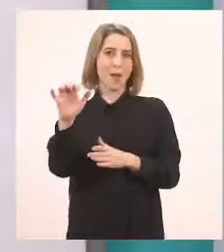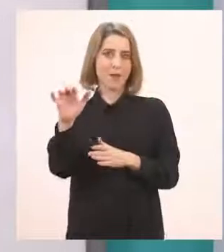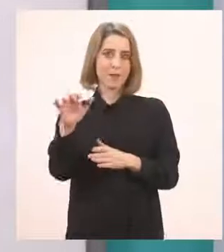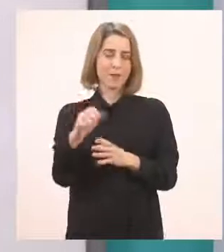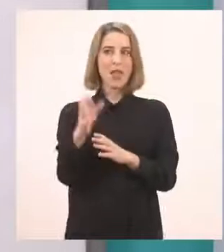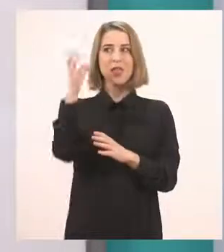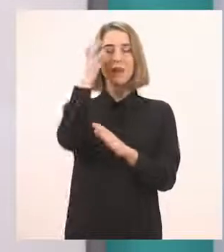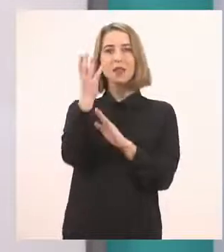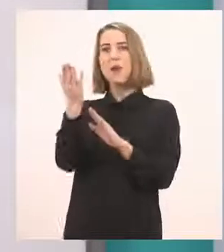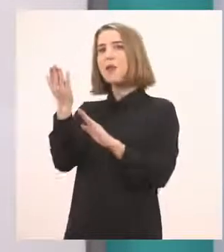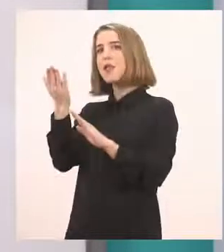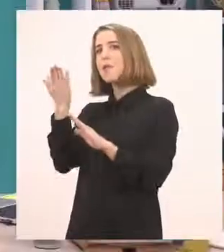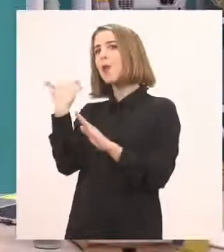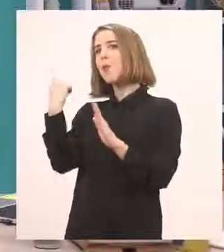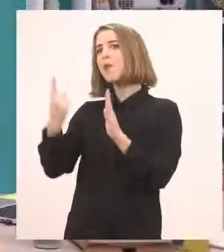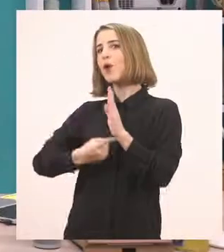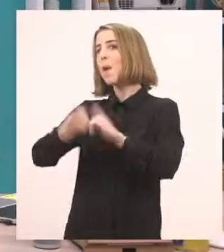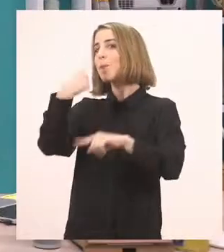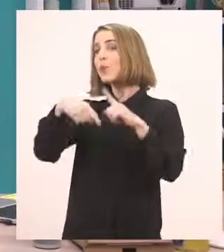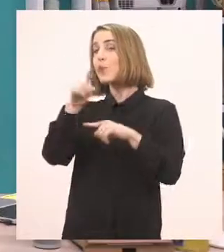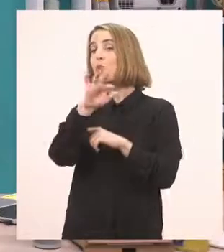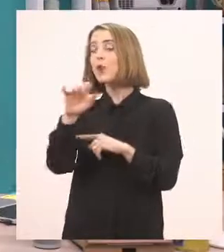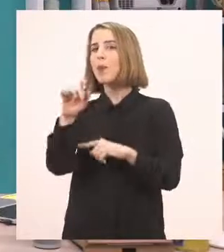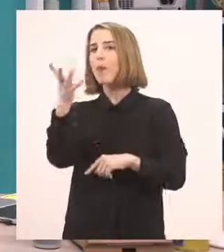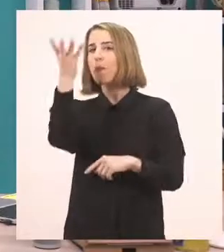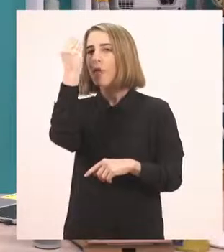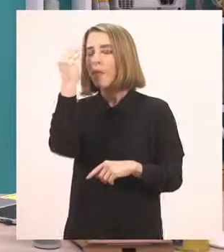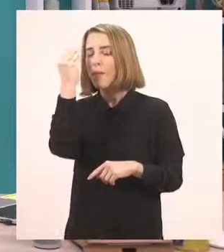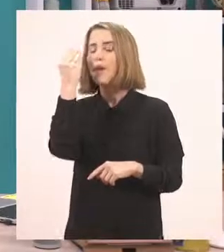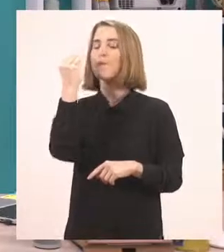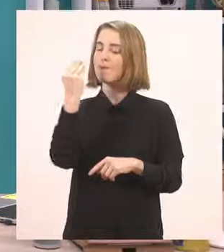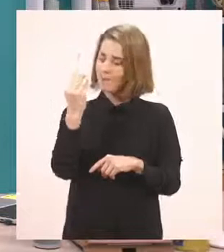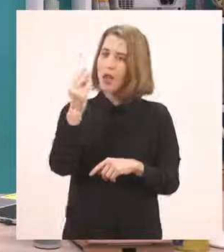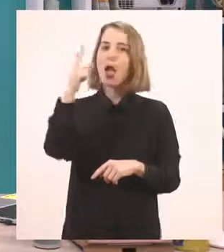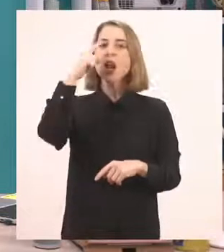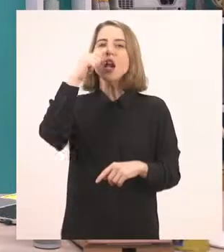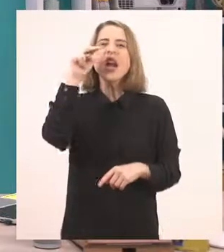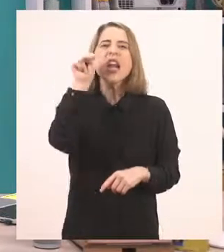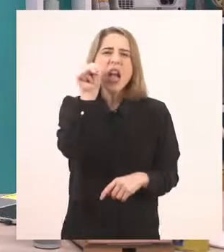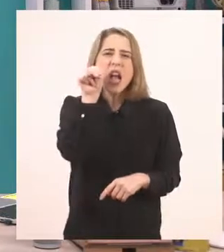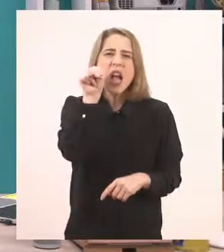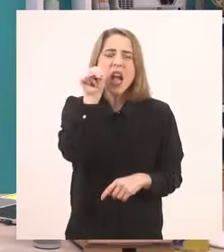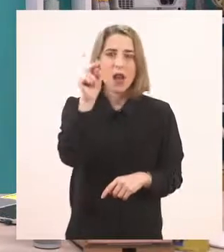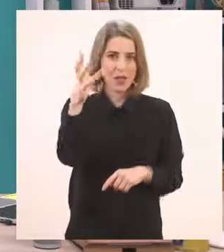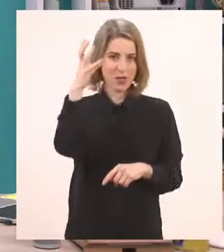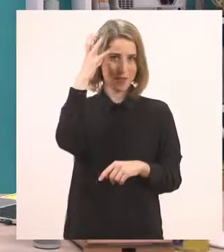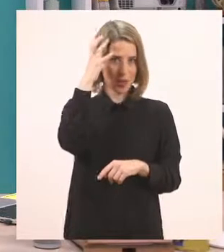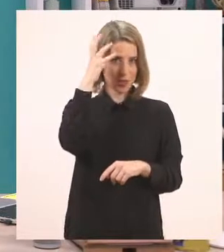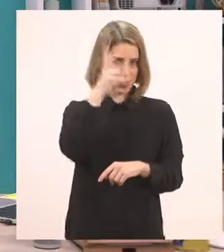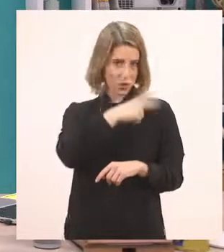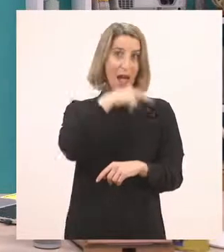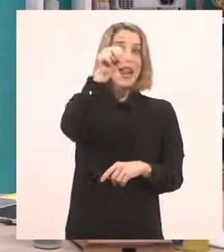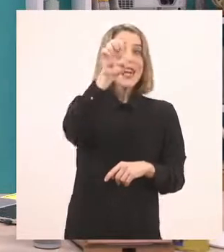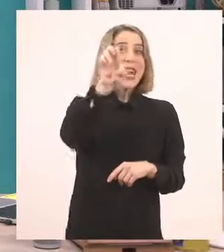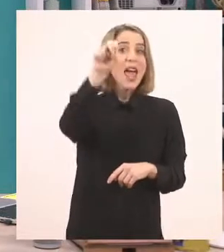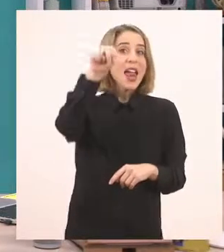ποιο είχαμε μάθει την προηγούμενη φορά, που είχαμε μείνει. Είχαμε μάθει το γραμματάκι ν. Το θυμάστε έτσι, με την ένα.